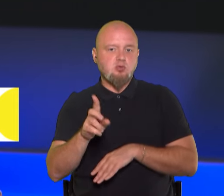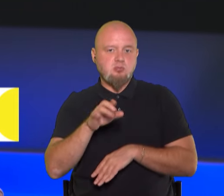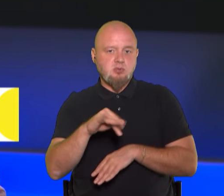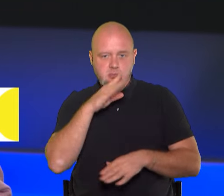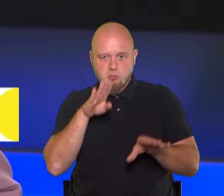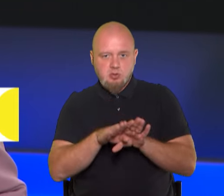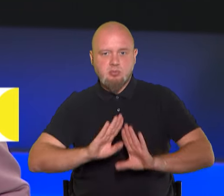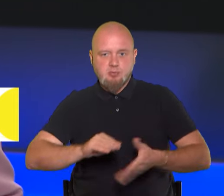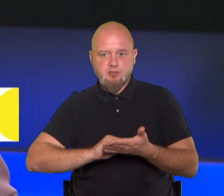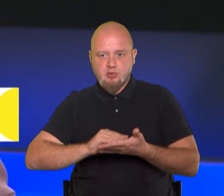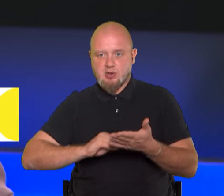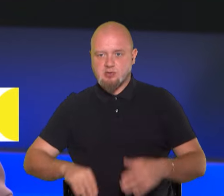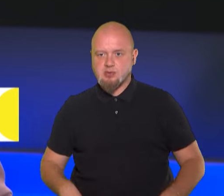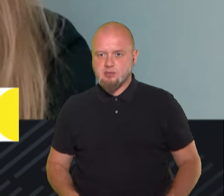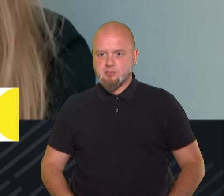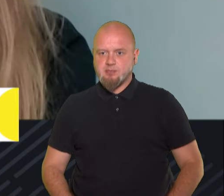подібне не повторялося?